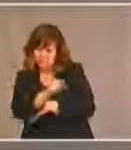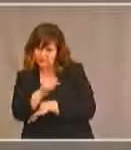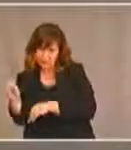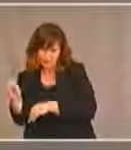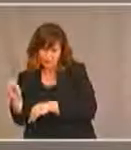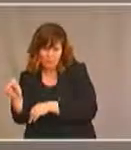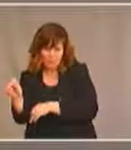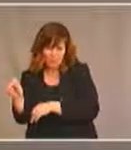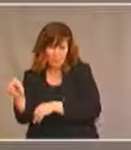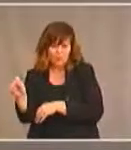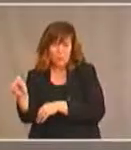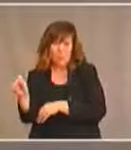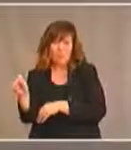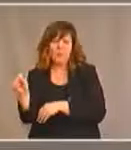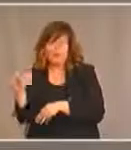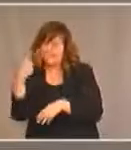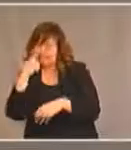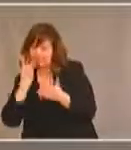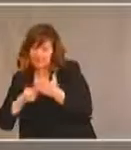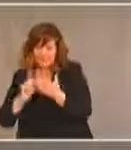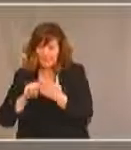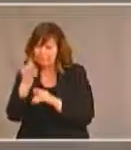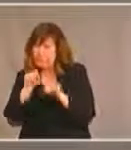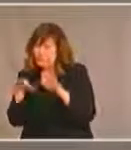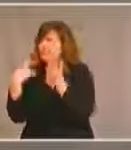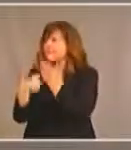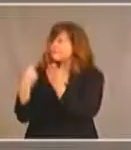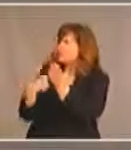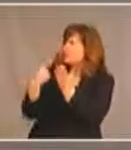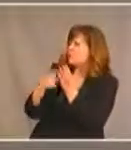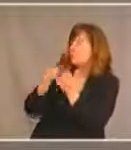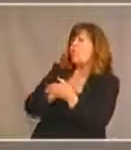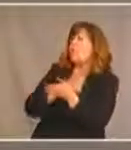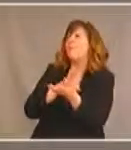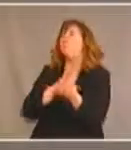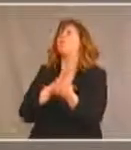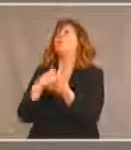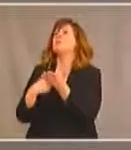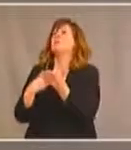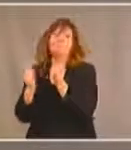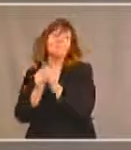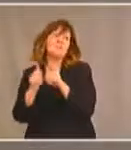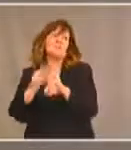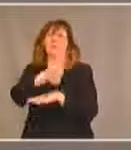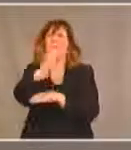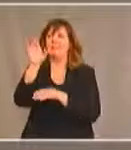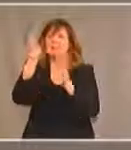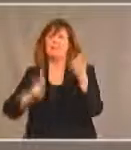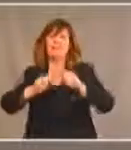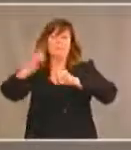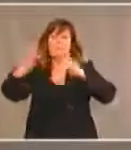elle a considéré attentivement, avoir des discussions, des discussions notamment avec les Canadiens de partout du pays